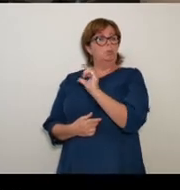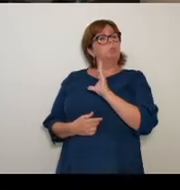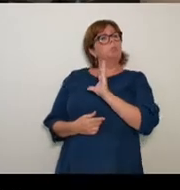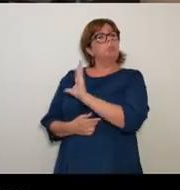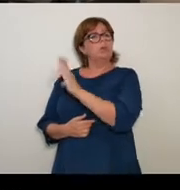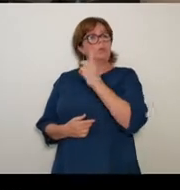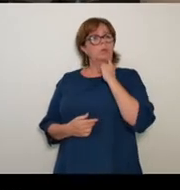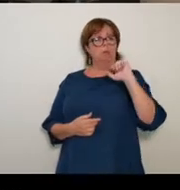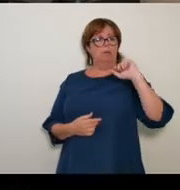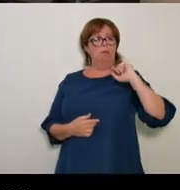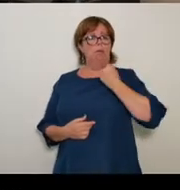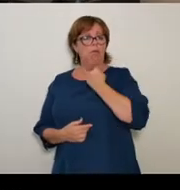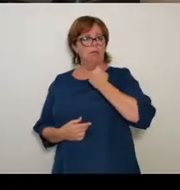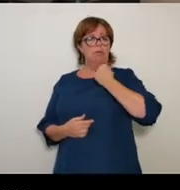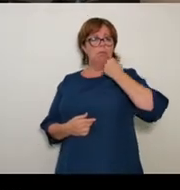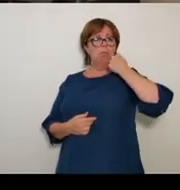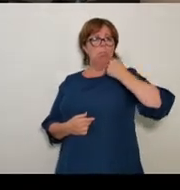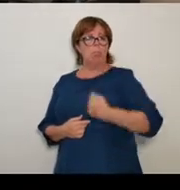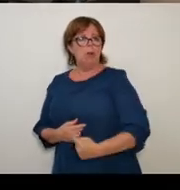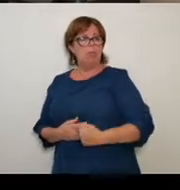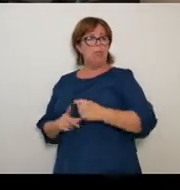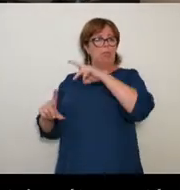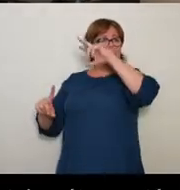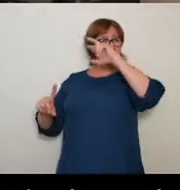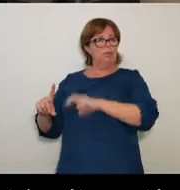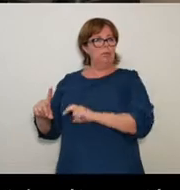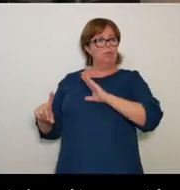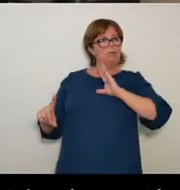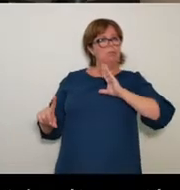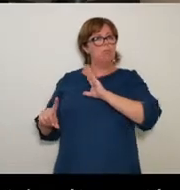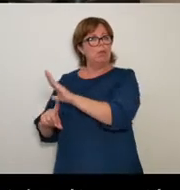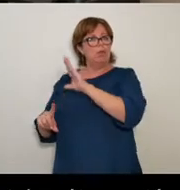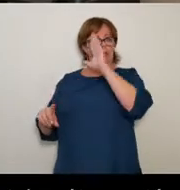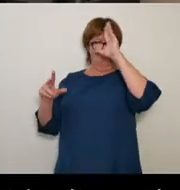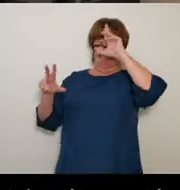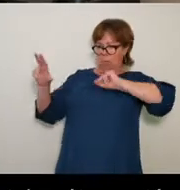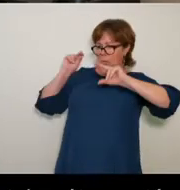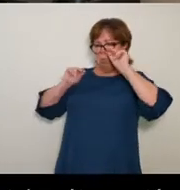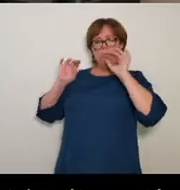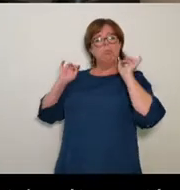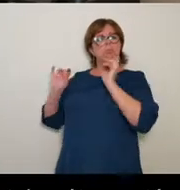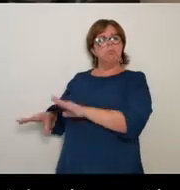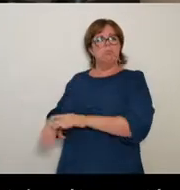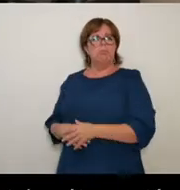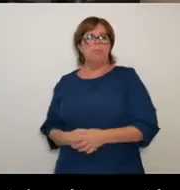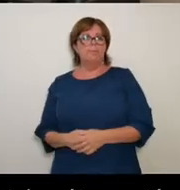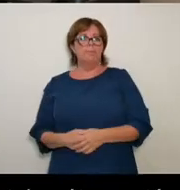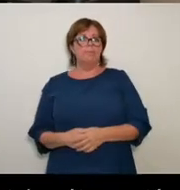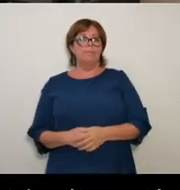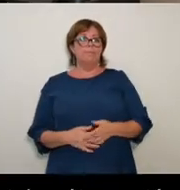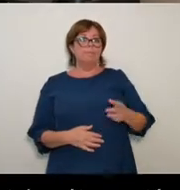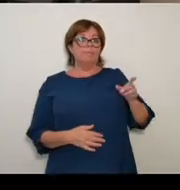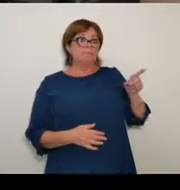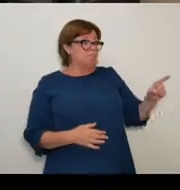déficit, un empêchement à entendre. Une telle rencontre provoque une certaine étrangeté, puisqu'à